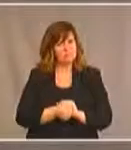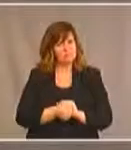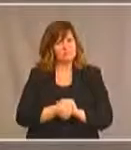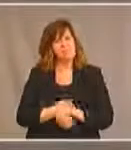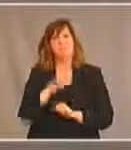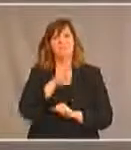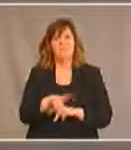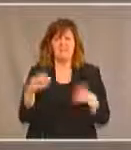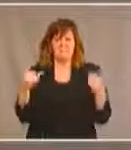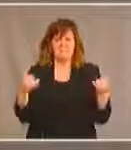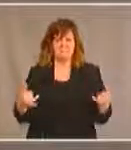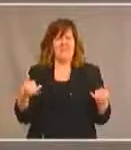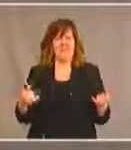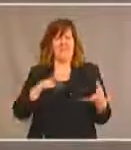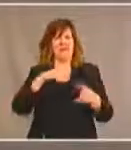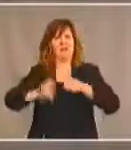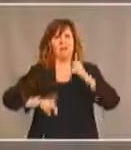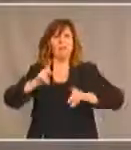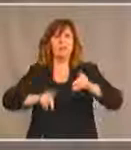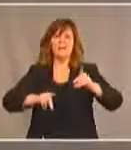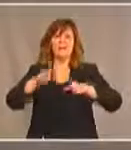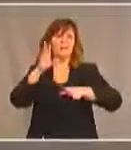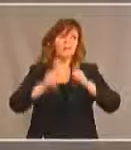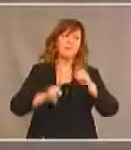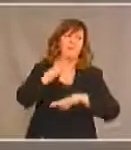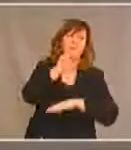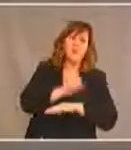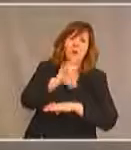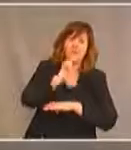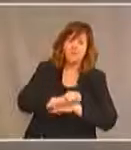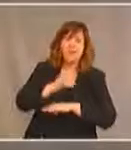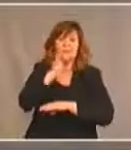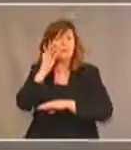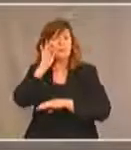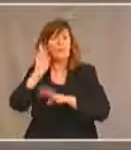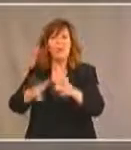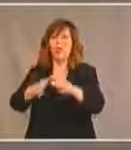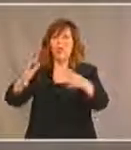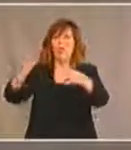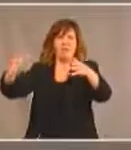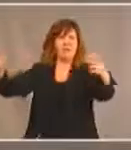que la population des personnes âgées autochtones augmente si vite.